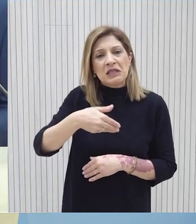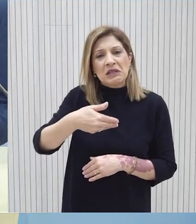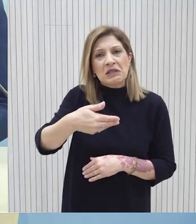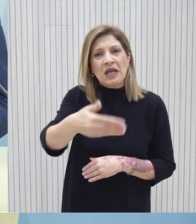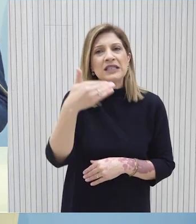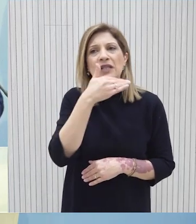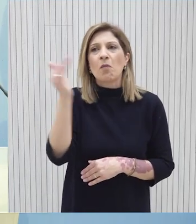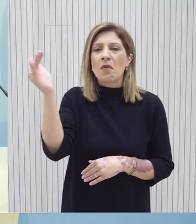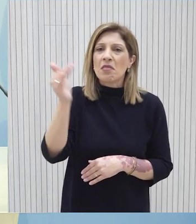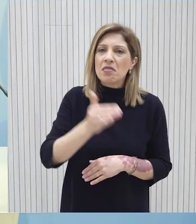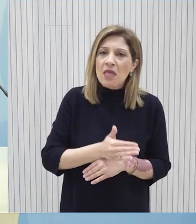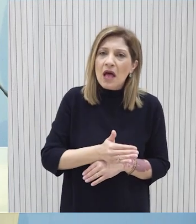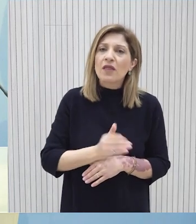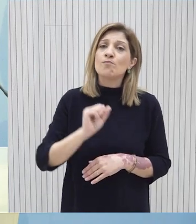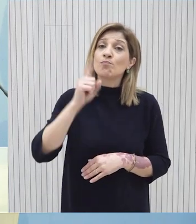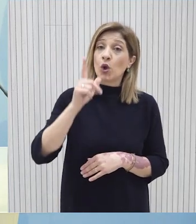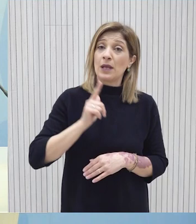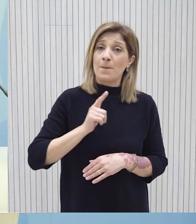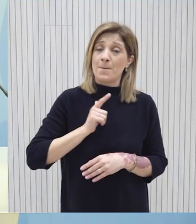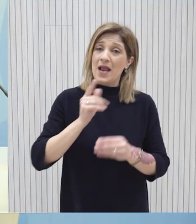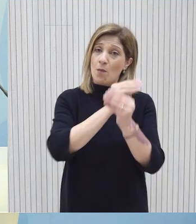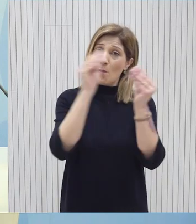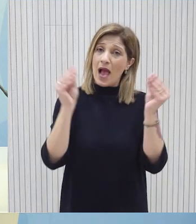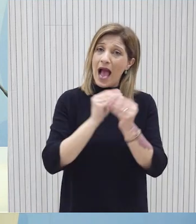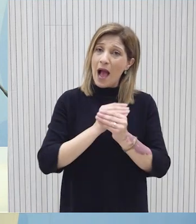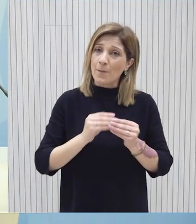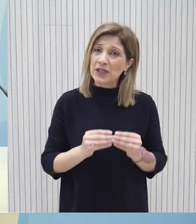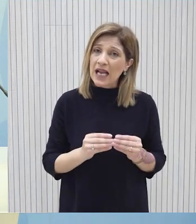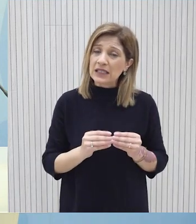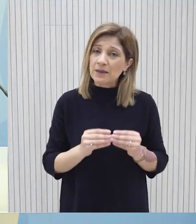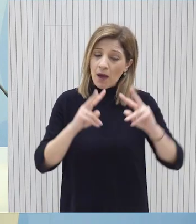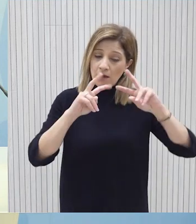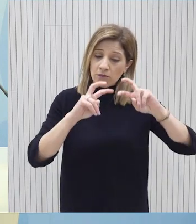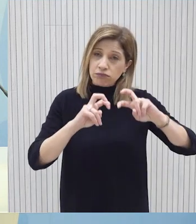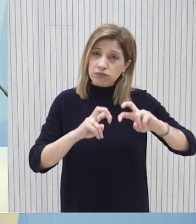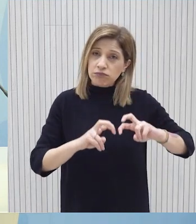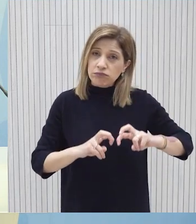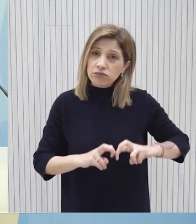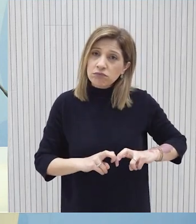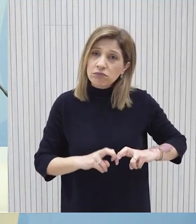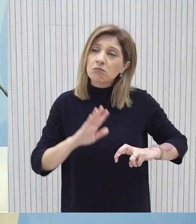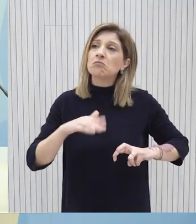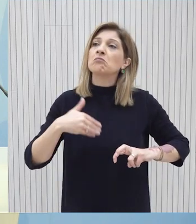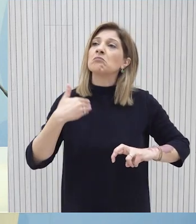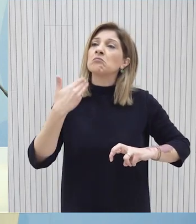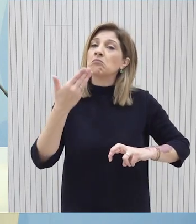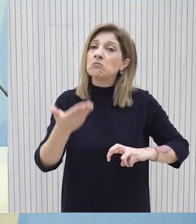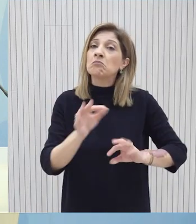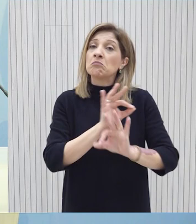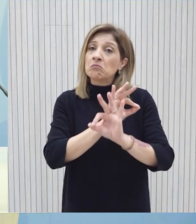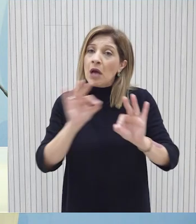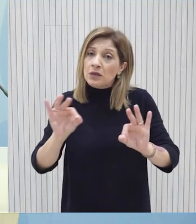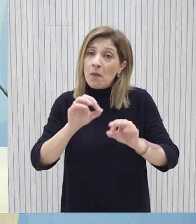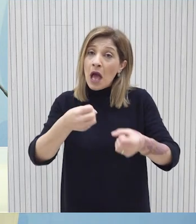έλεγαν ότι θα έπρεπε πρώτα να αναμένουμε τα αποτελέσματα αυτής της διευκρινιστικής διότησης και μόλις έχουμε